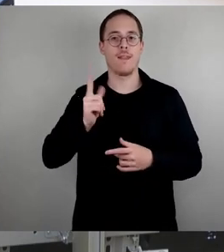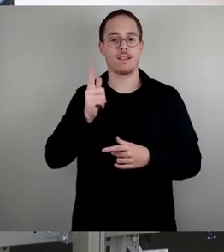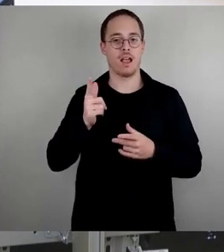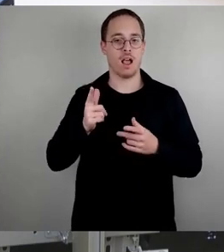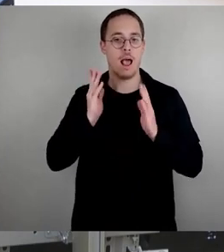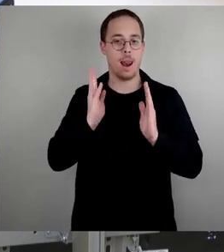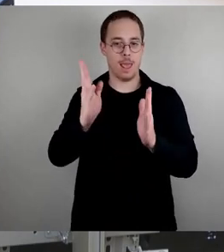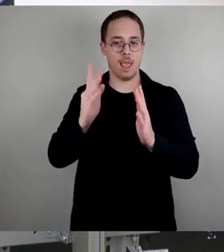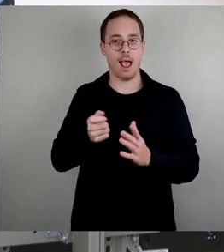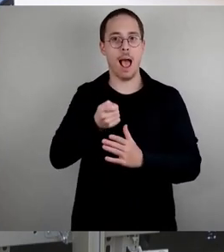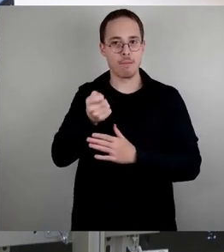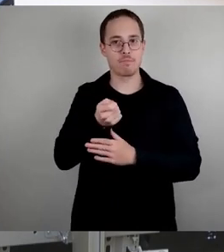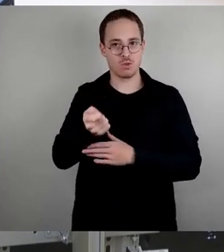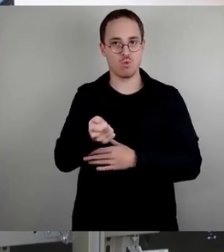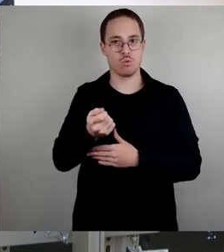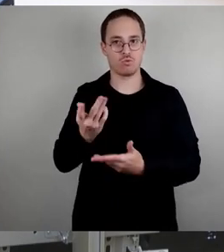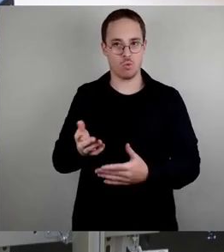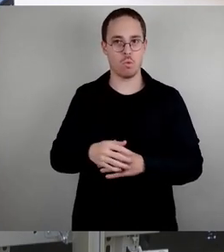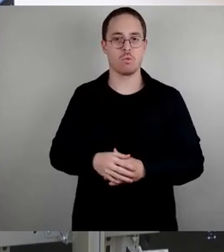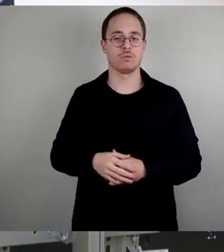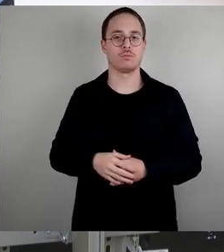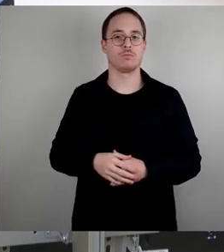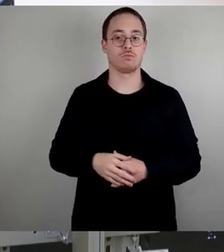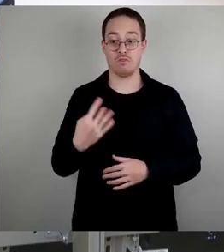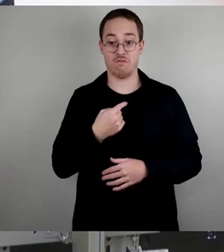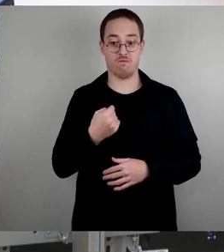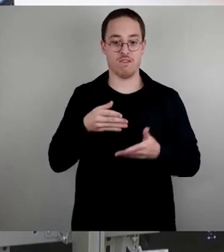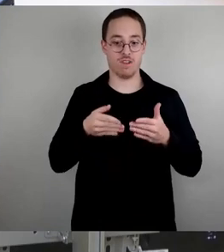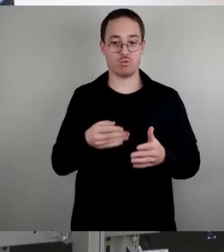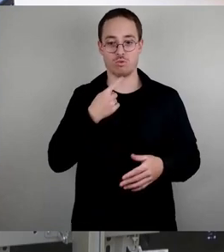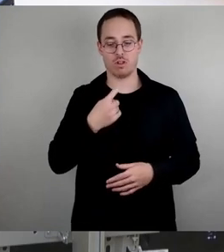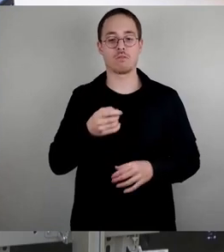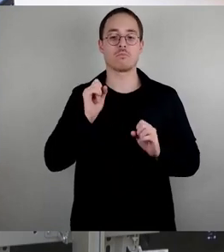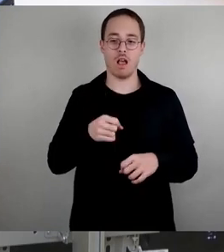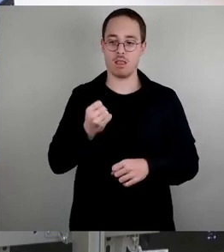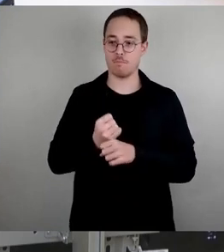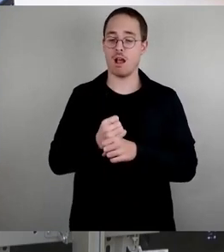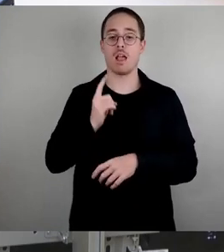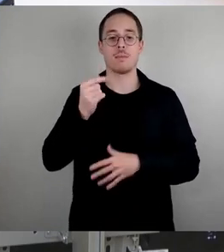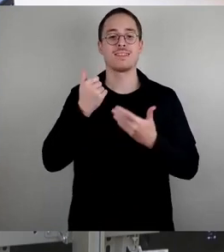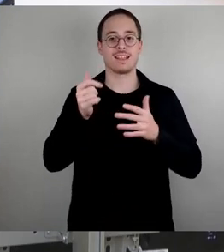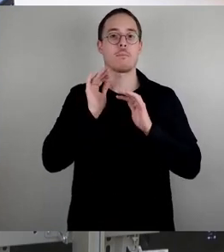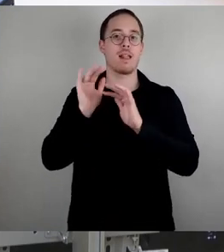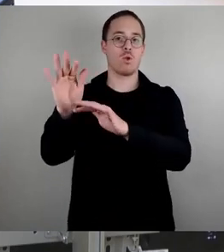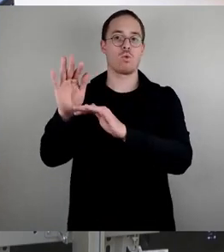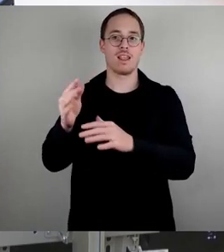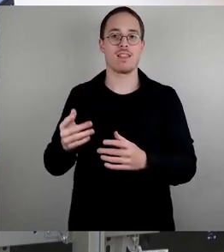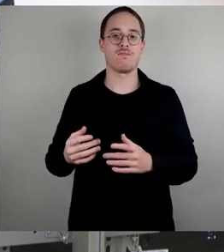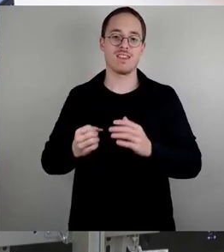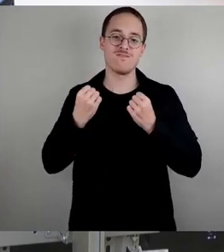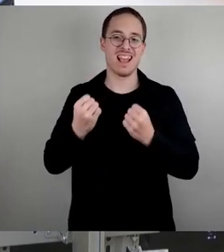gesagt haben, kann man machen, wenn wir sagen, wir bleiben bei den 6 Millionen Fixkosten als